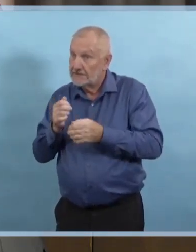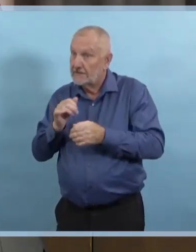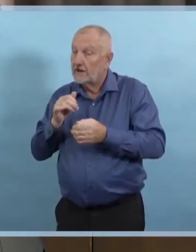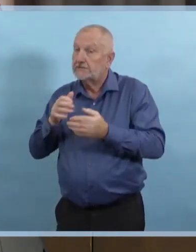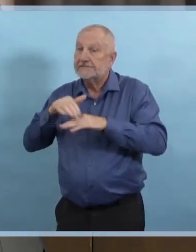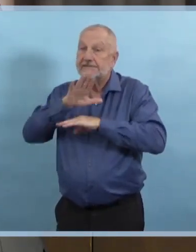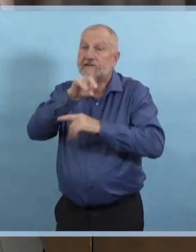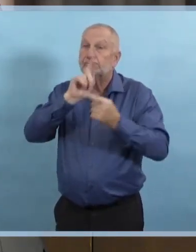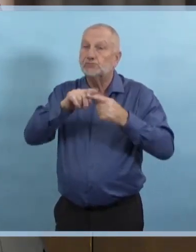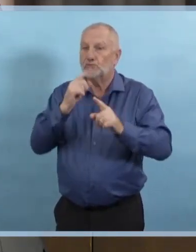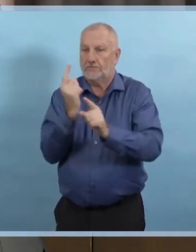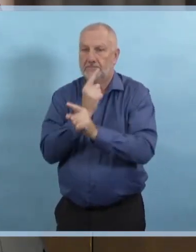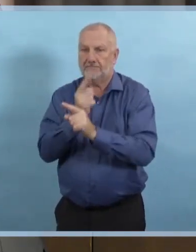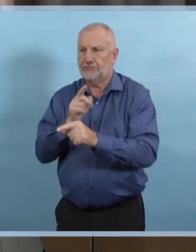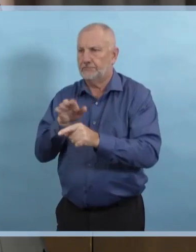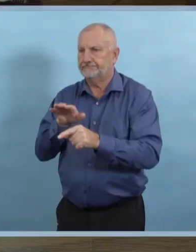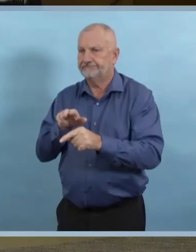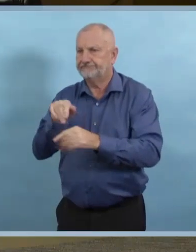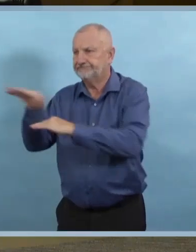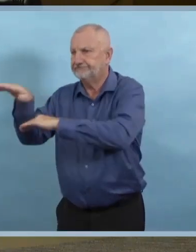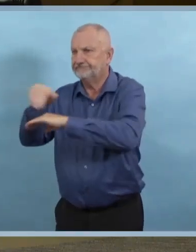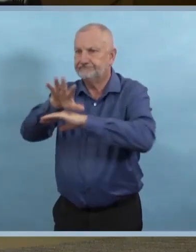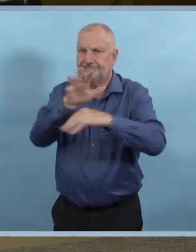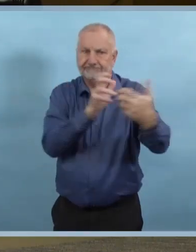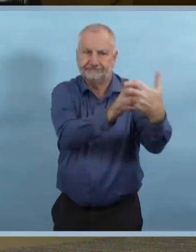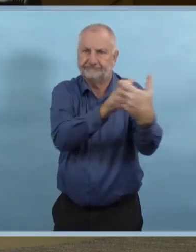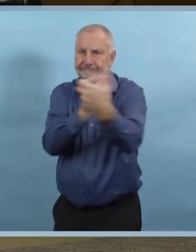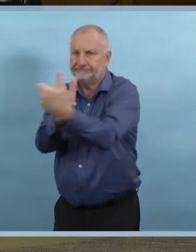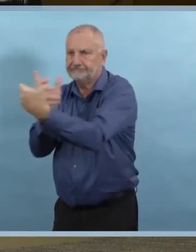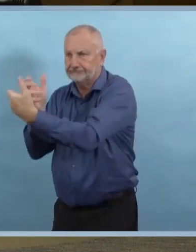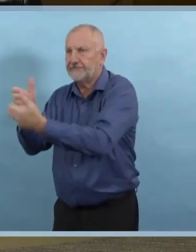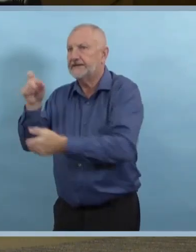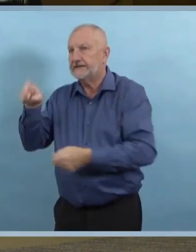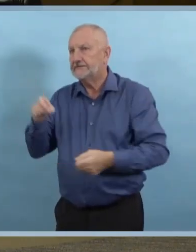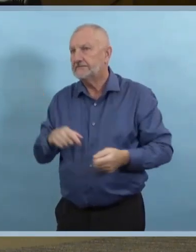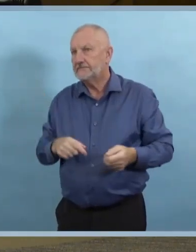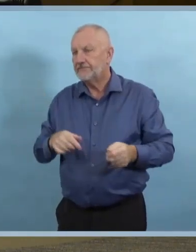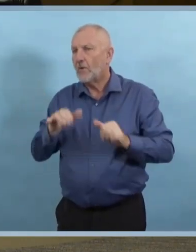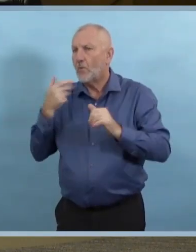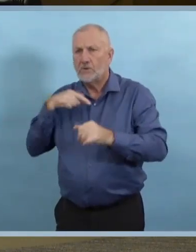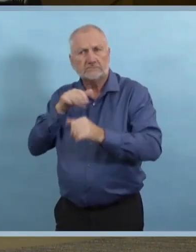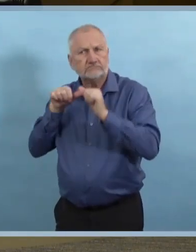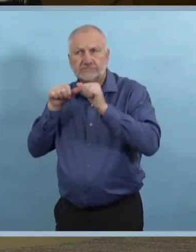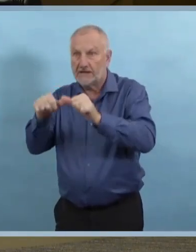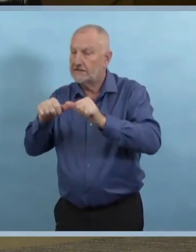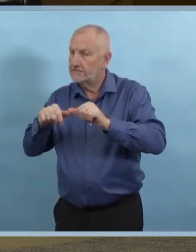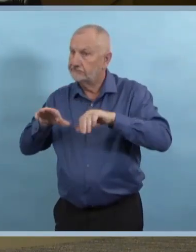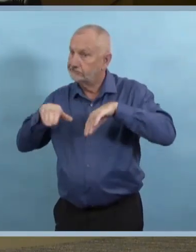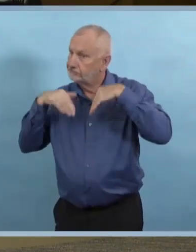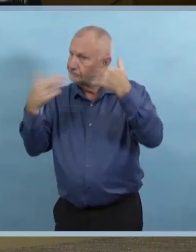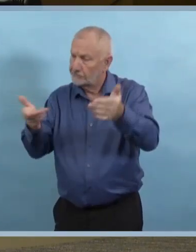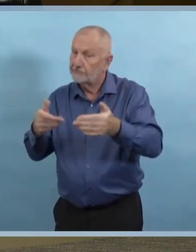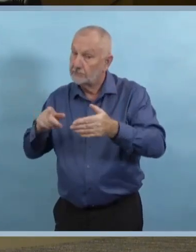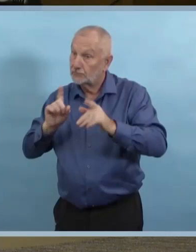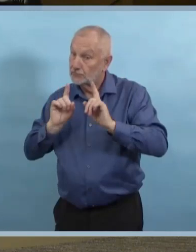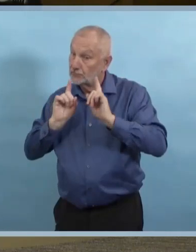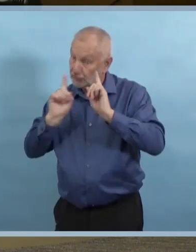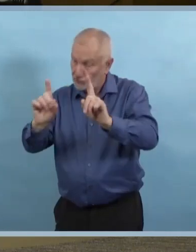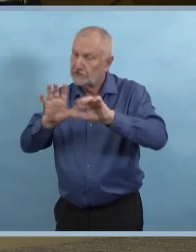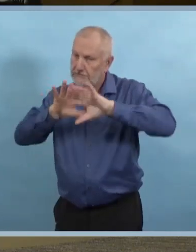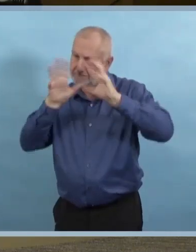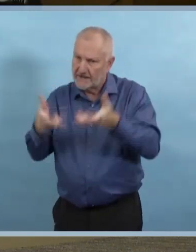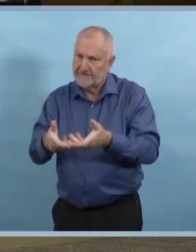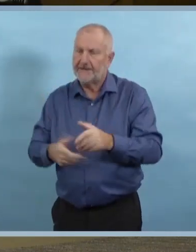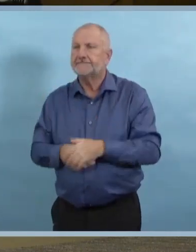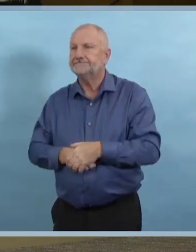Merci. Et en ce qui concerne Saint-Boniface, nous savons que s'il y a eu une éclosion, cela a touché au moins trois différents